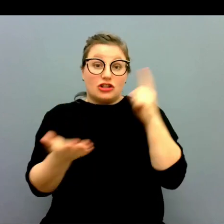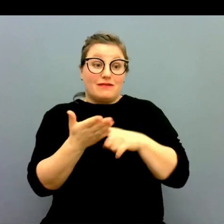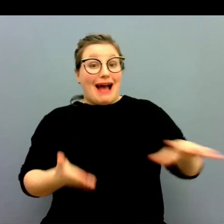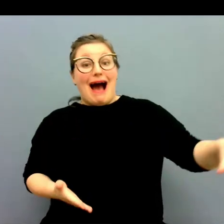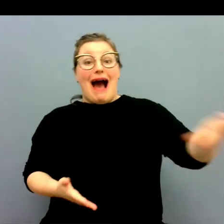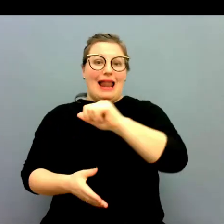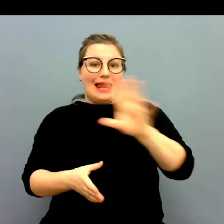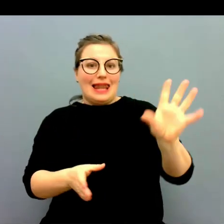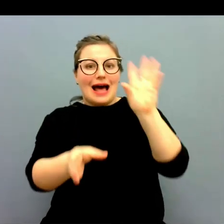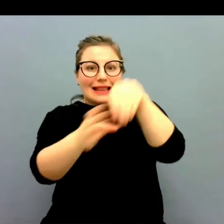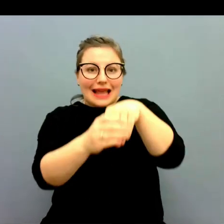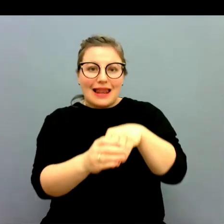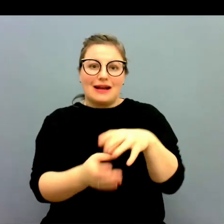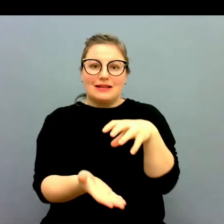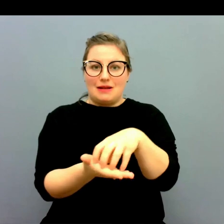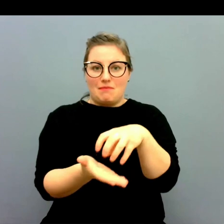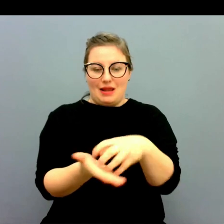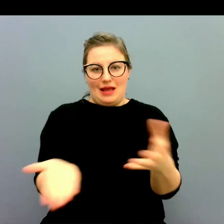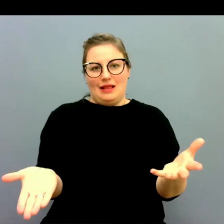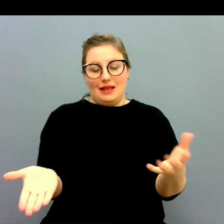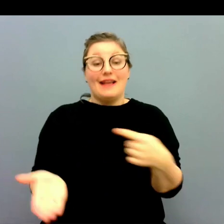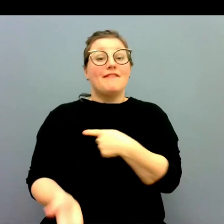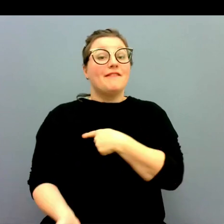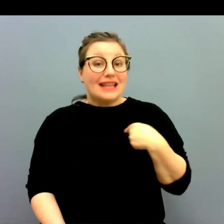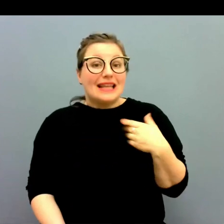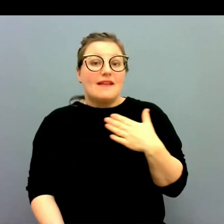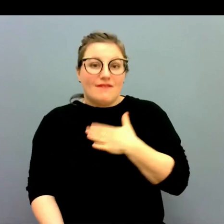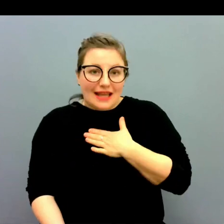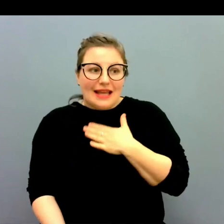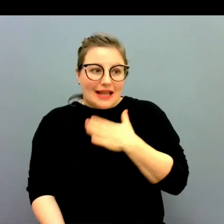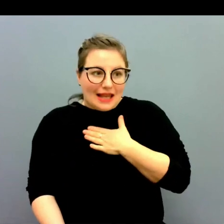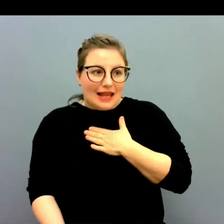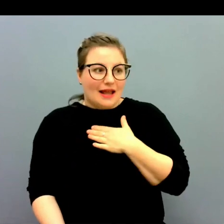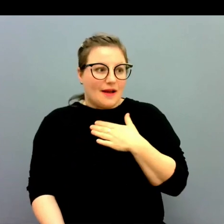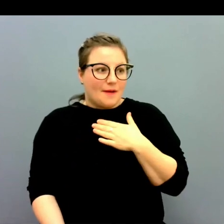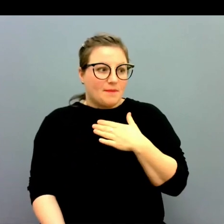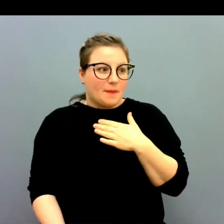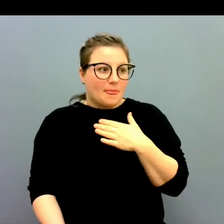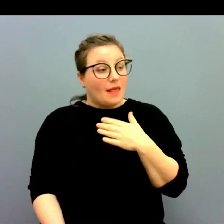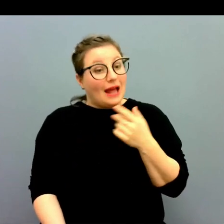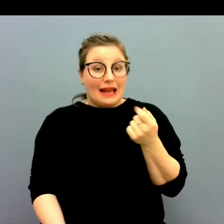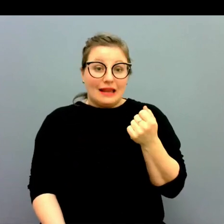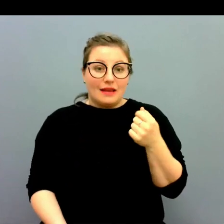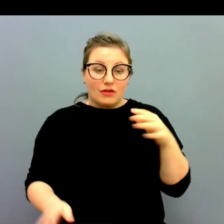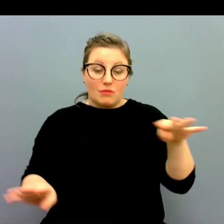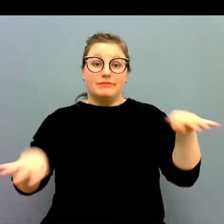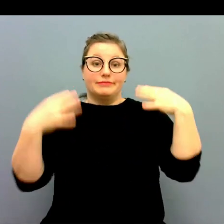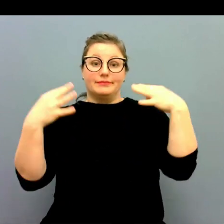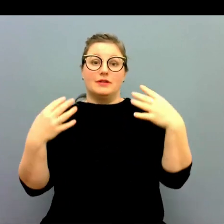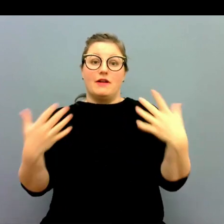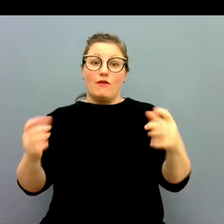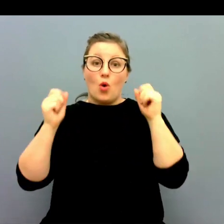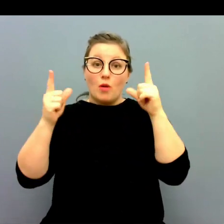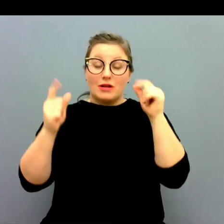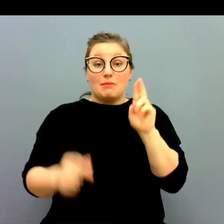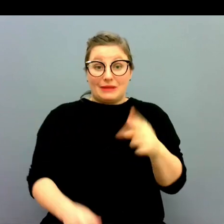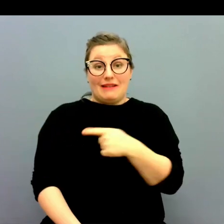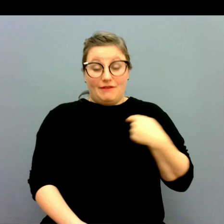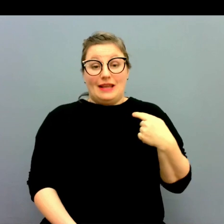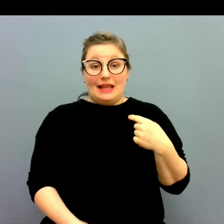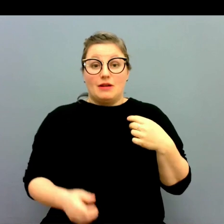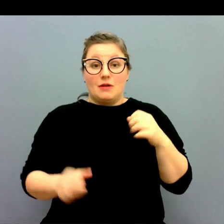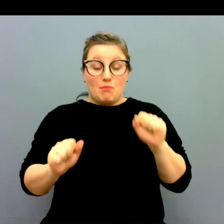alla ska få vara delaktiga i samhället. Så vi vill ju lite få uppmärksamheten som vi faktiskt